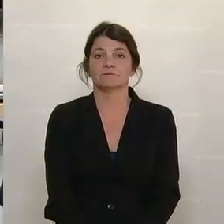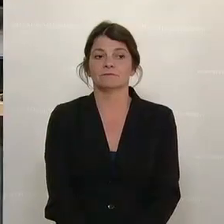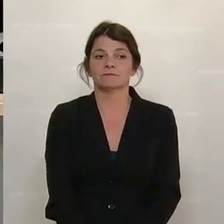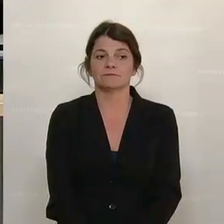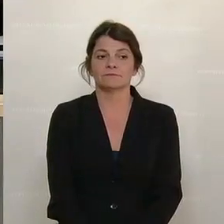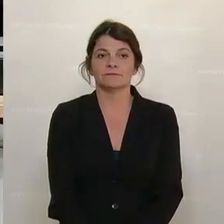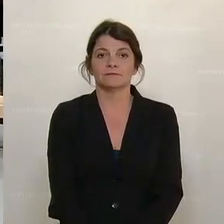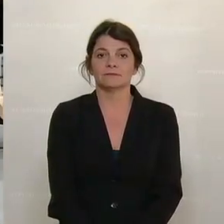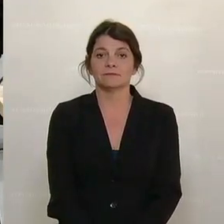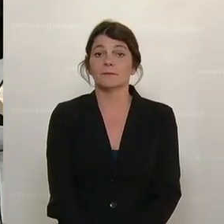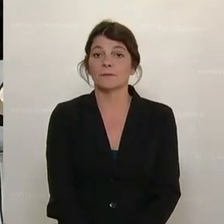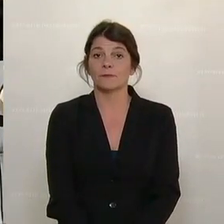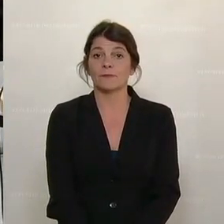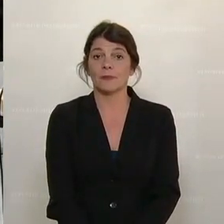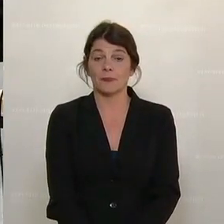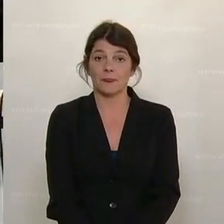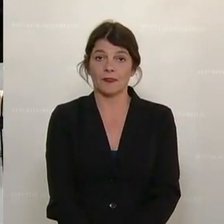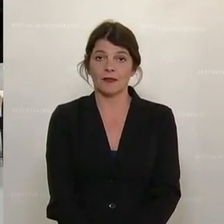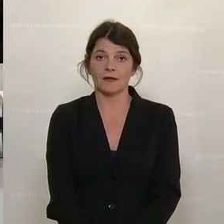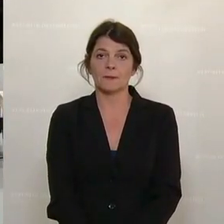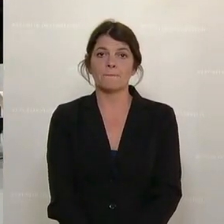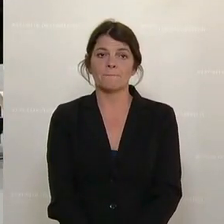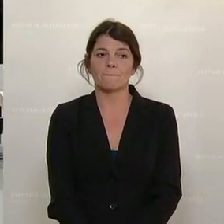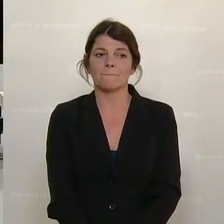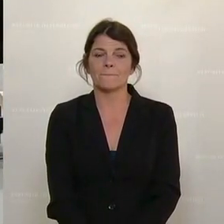heißt Hans-Dieter Pötzsch. Er ist das Trauen in Oberösterreich gebürtig.